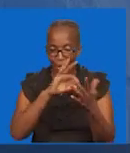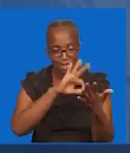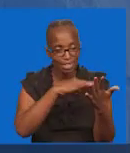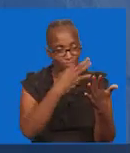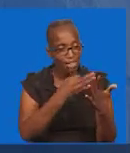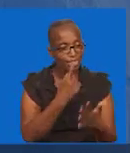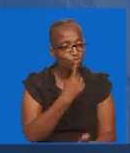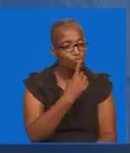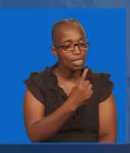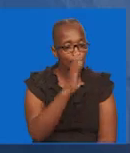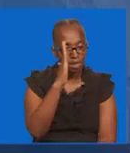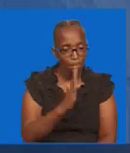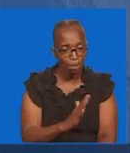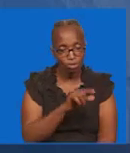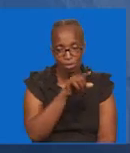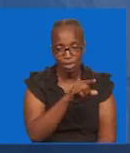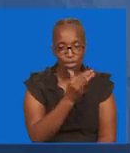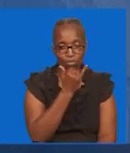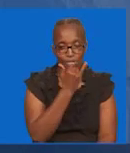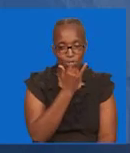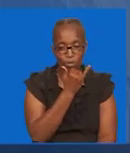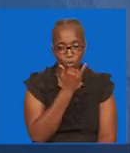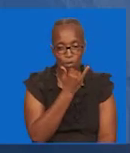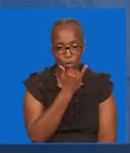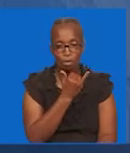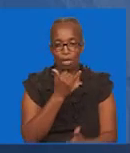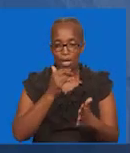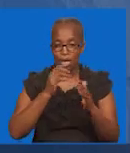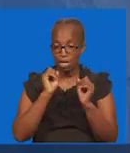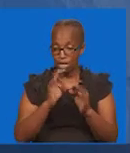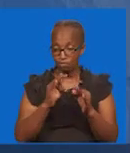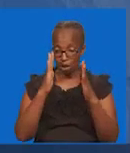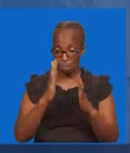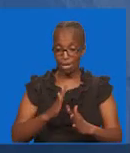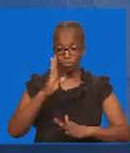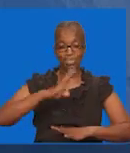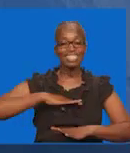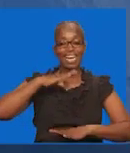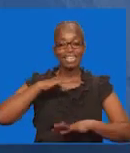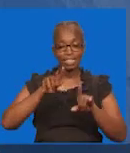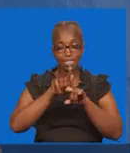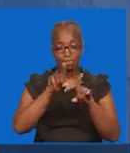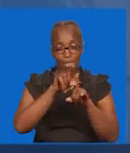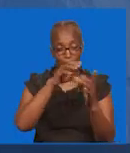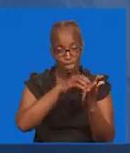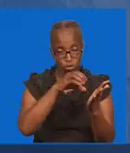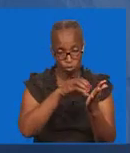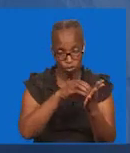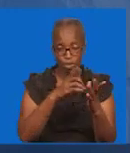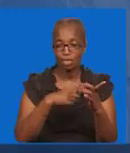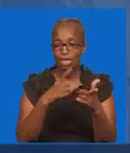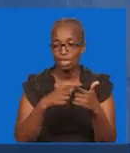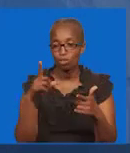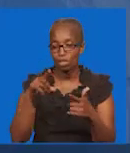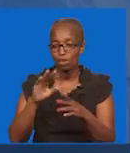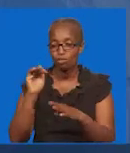kumuambia Mambo anayofanya ni mambaya Ama kumuonya Uyo mtu akifa Akiwa katika hiyo hali